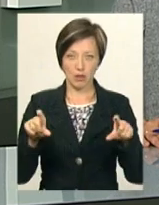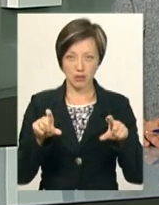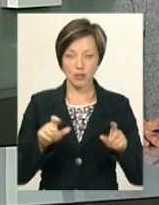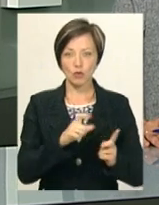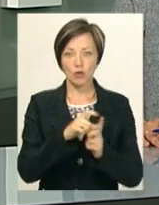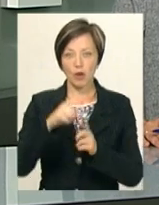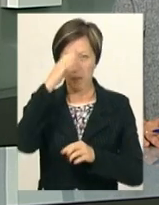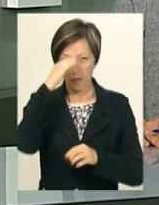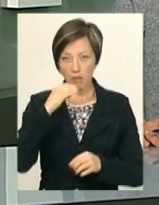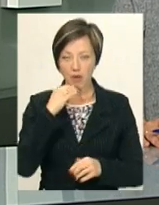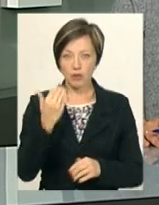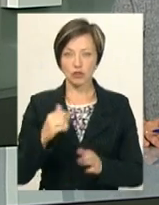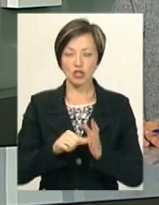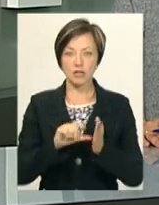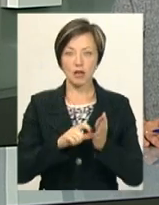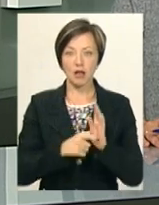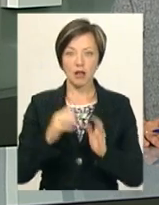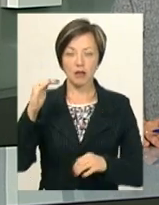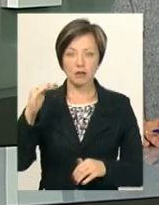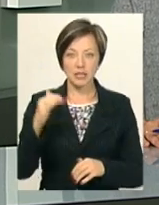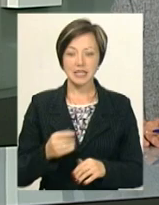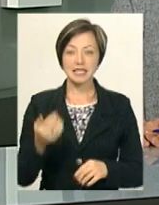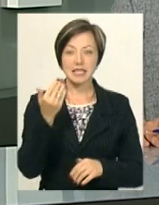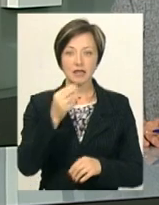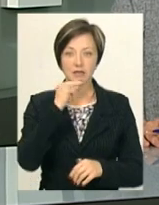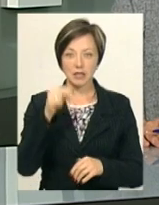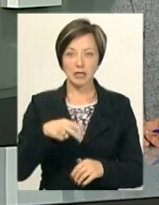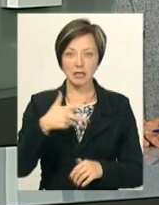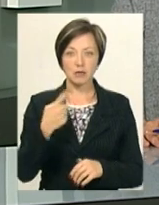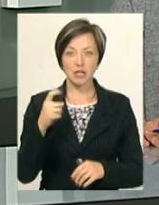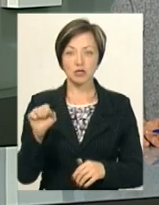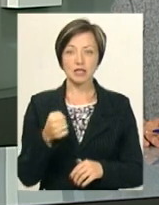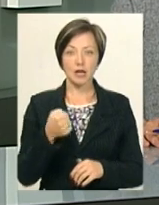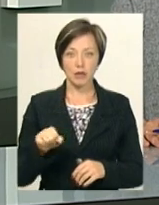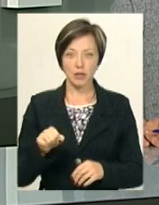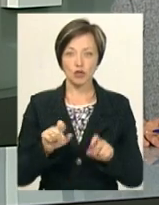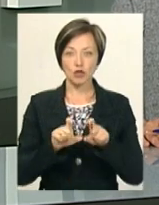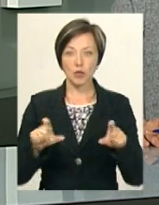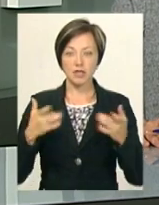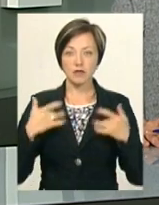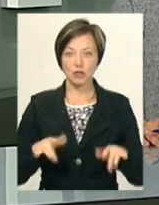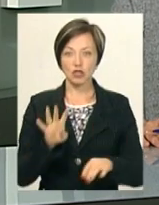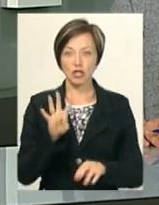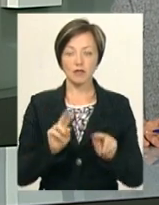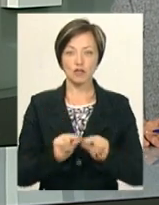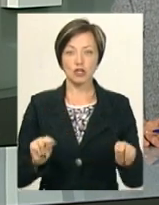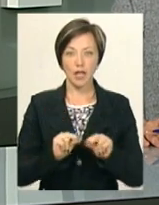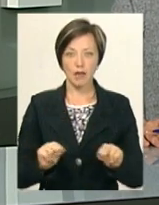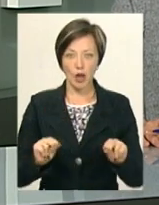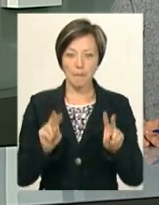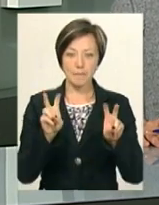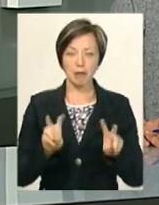За словами батька шестикласниці Богдана Коско, саме з її вини 31 серпня Зі школи звільнилися четверо вчителів